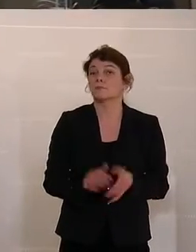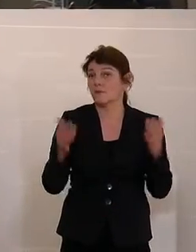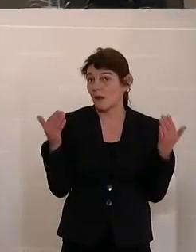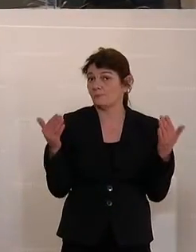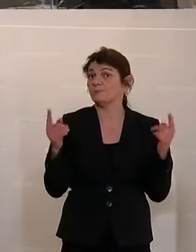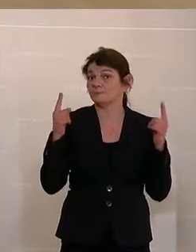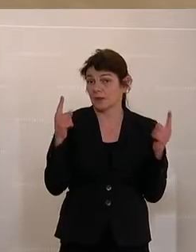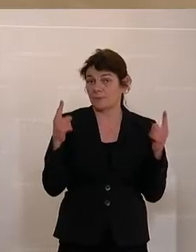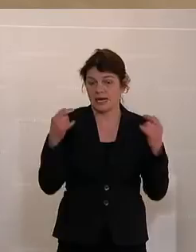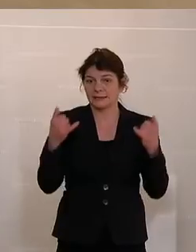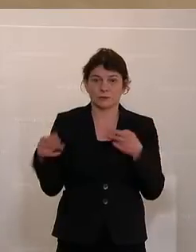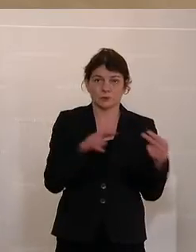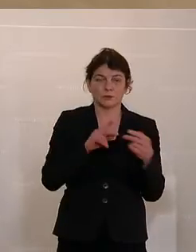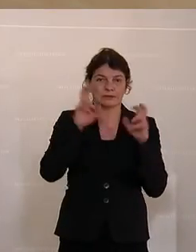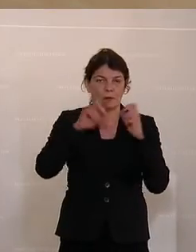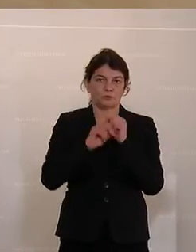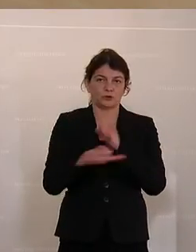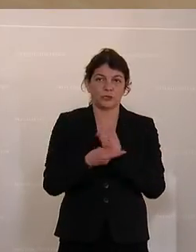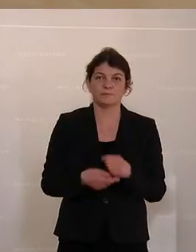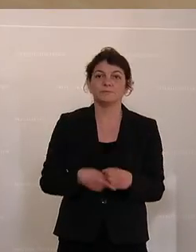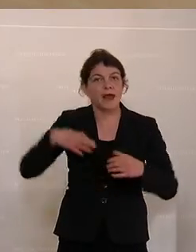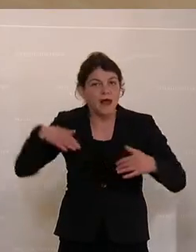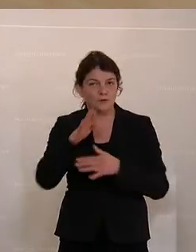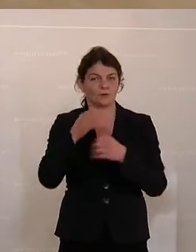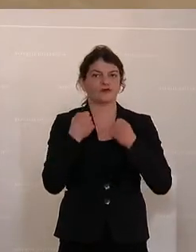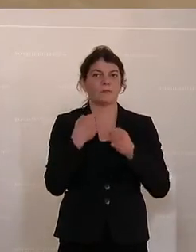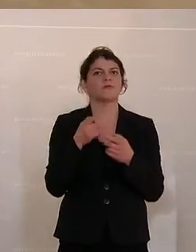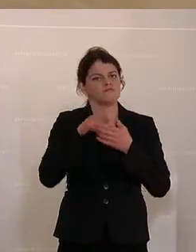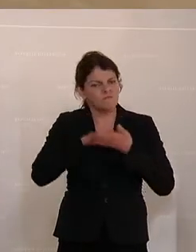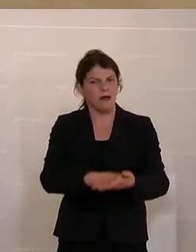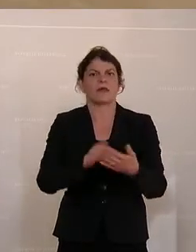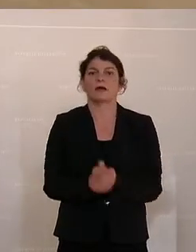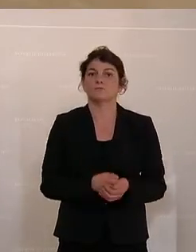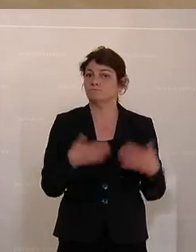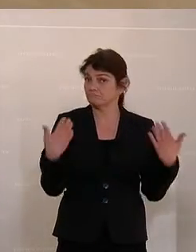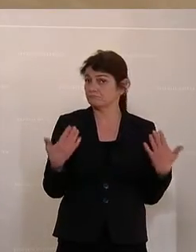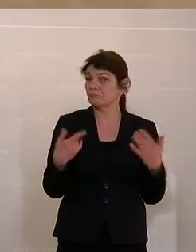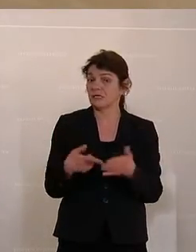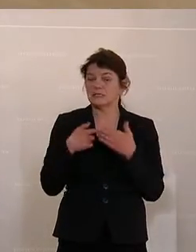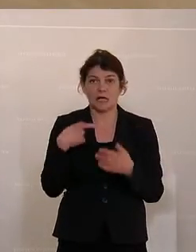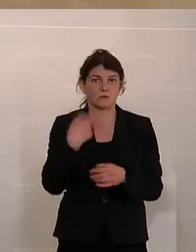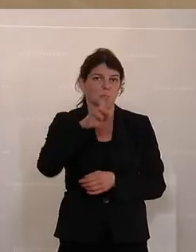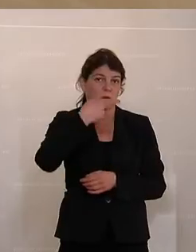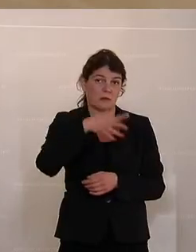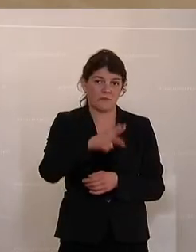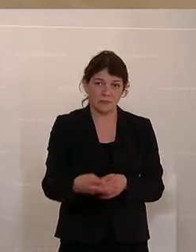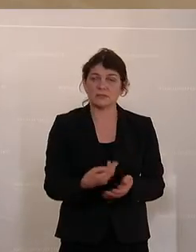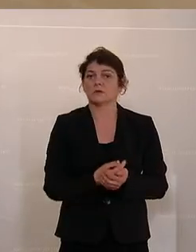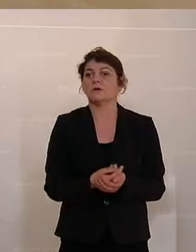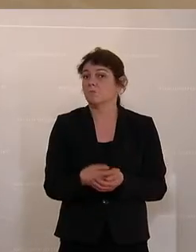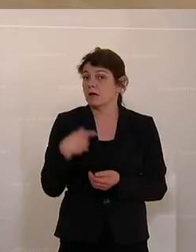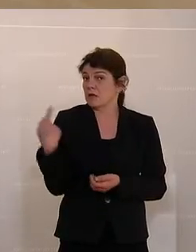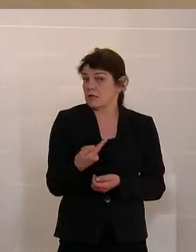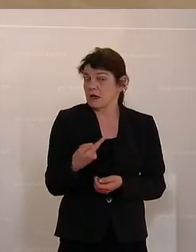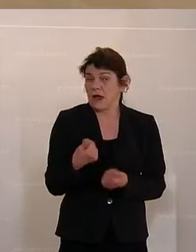Aber jetzt zum Budget. Aufschwung, Stabilität und Nachhaltigkeit, das zeigt uns die UG 43. Wir haben hier